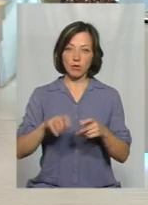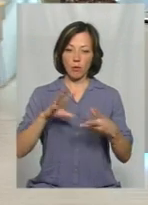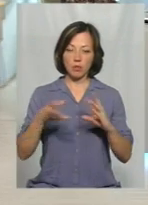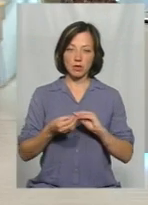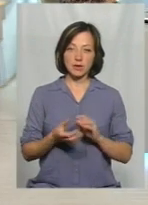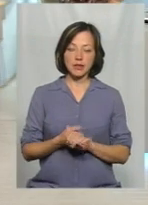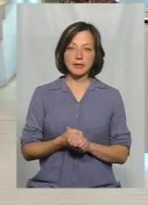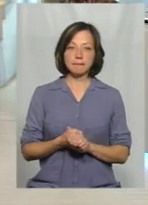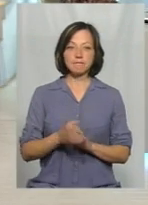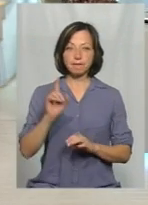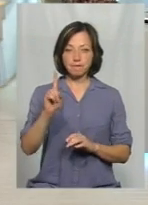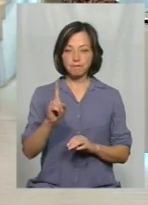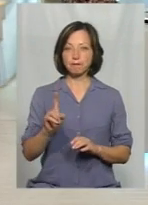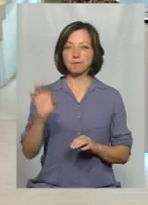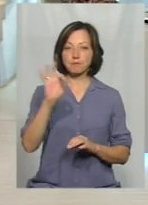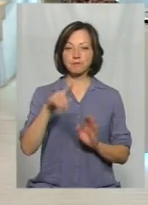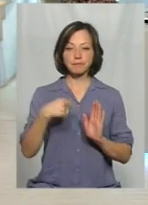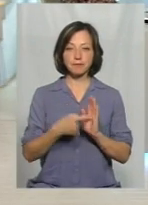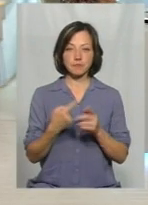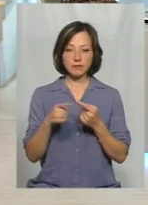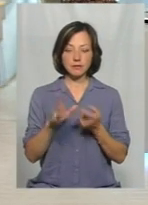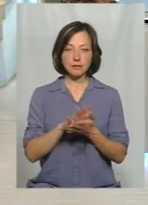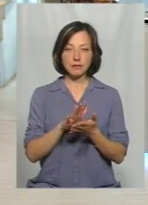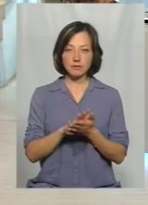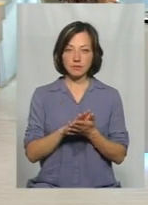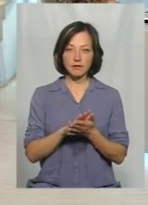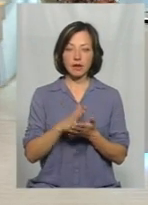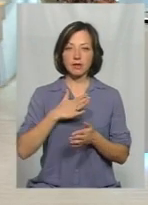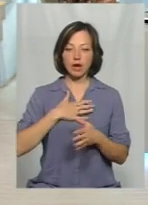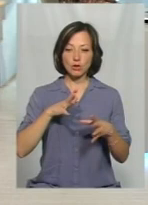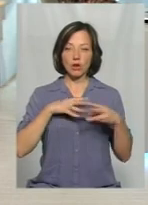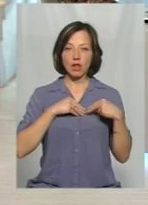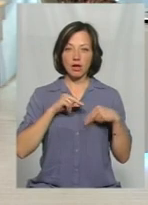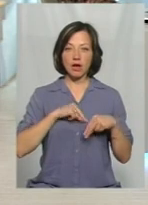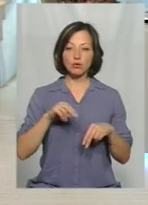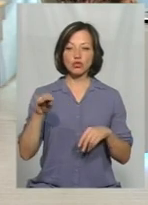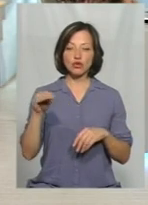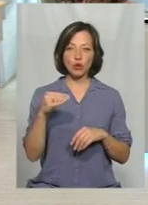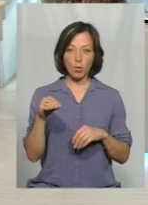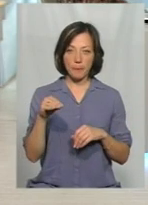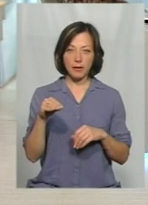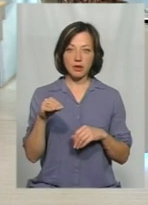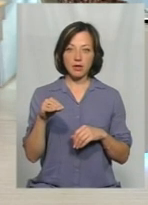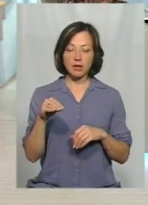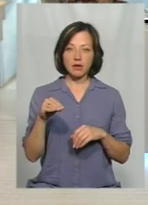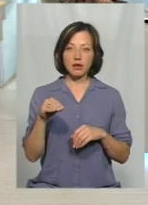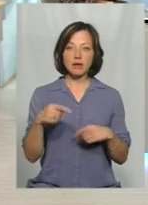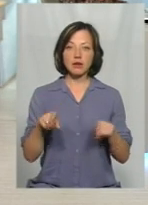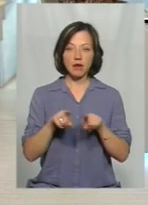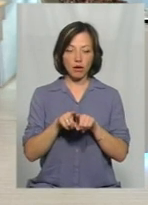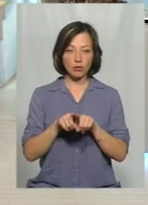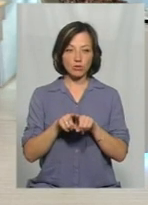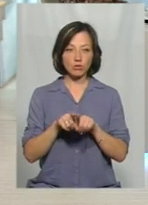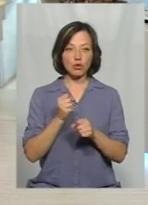До речі, приводу того, що є і інші забруднення очі, наші колеги у Житомирі, на ЮАЖ «Житомир» також